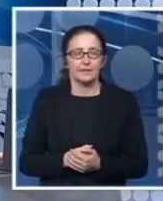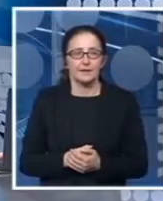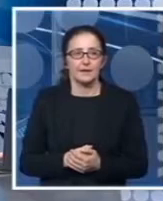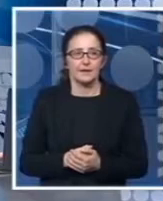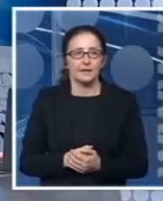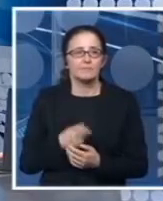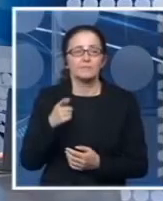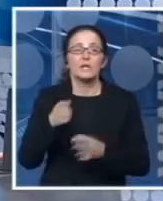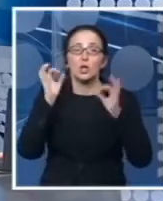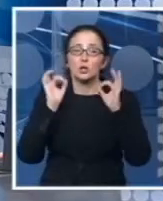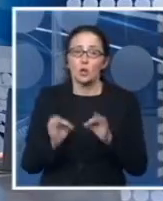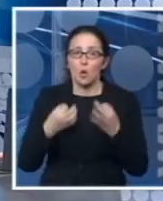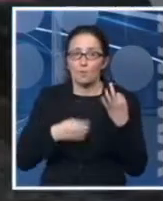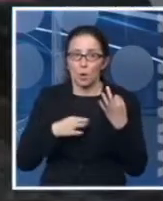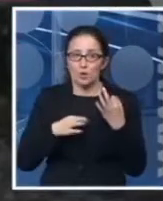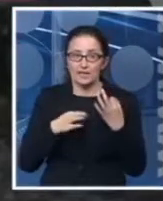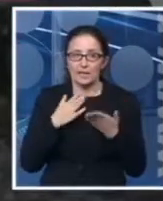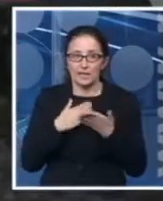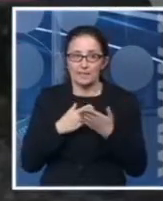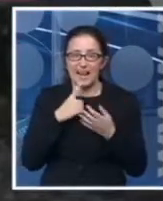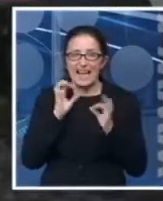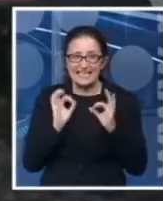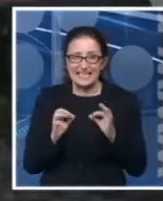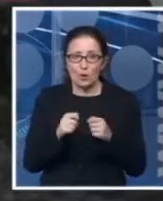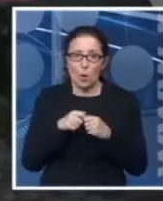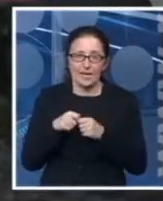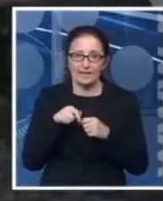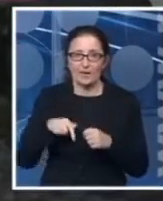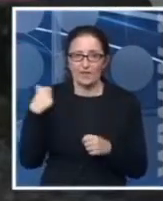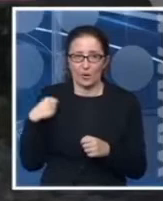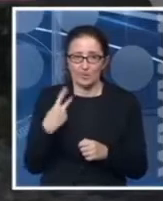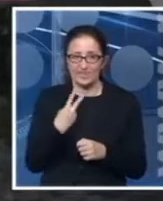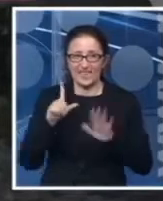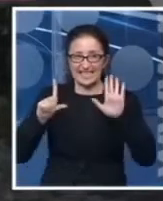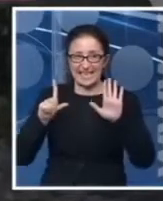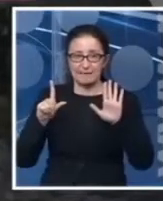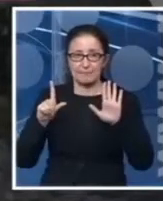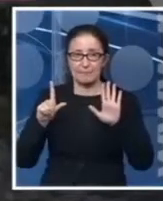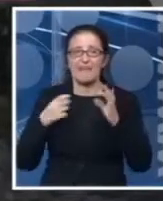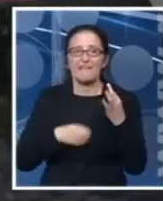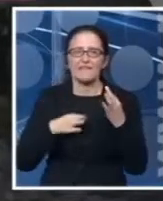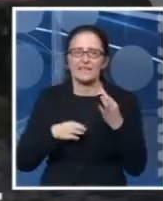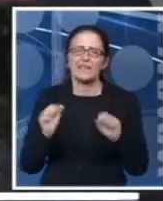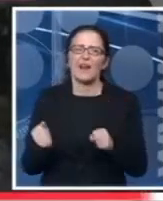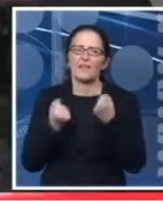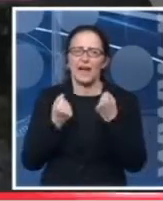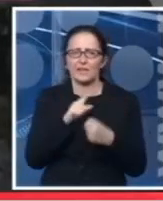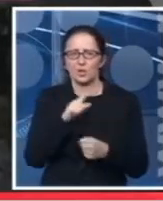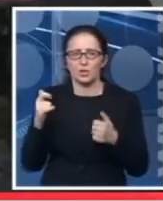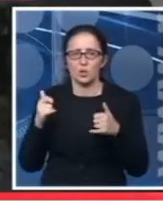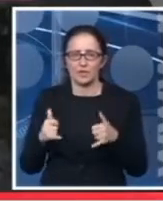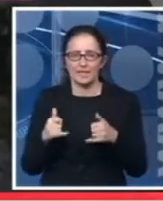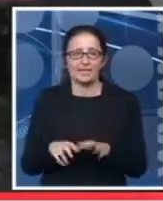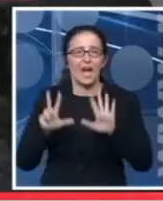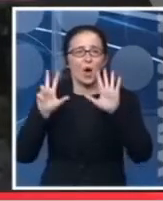Bilo je zaista dobrih koncerata, ali ono što je sigurno da je organizacija ovogodišnjeg 27. festivala najkomplikovanija do sada je, jer je